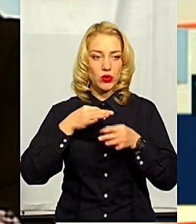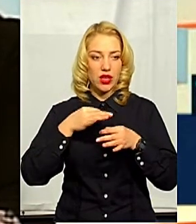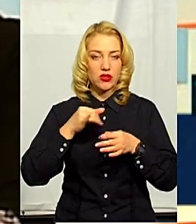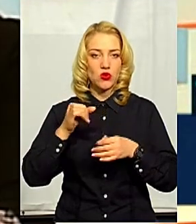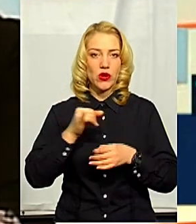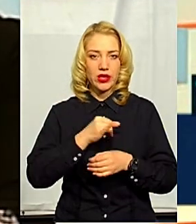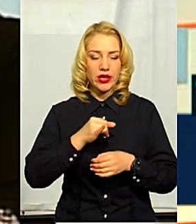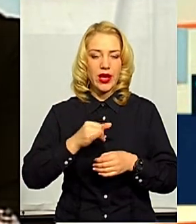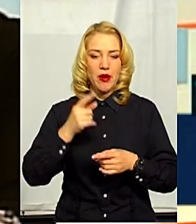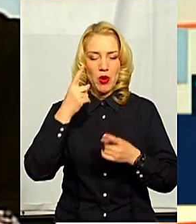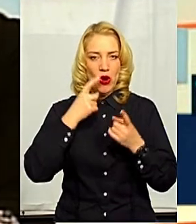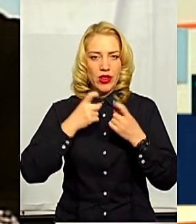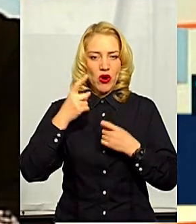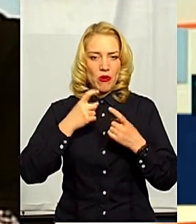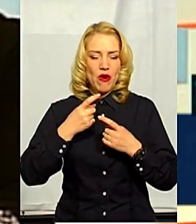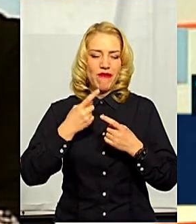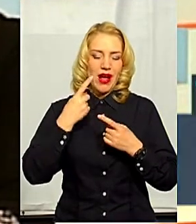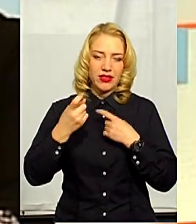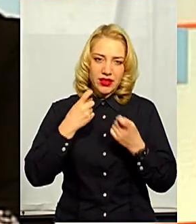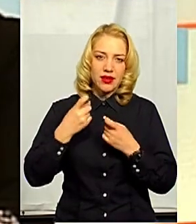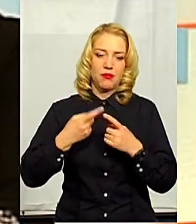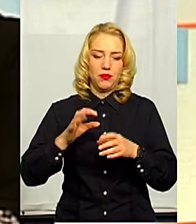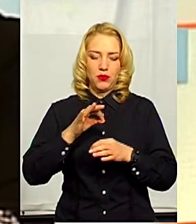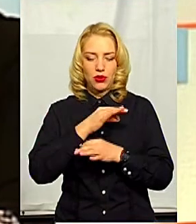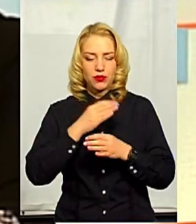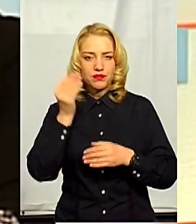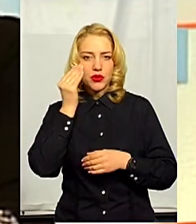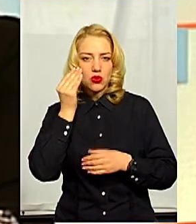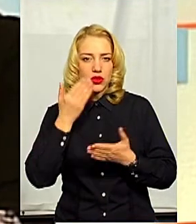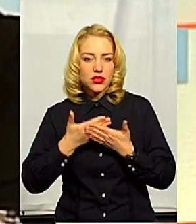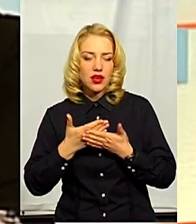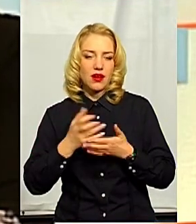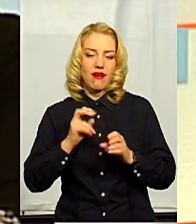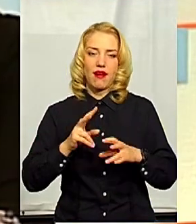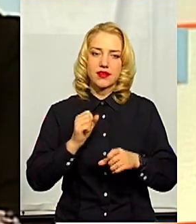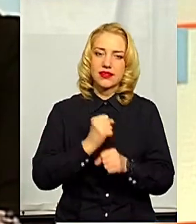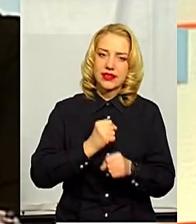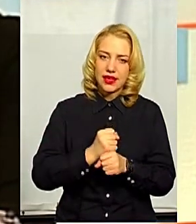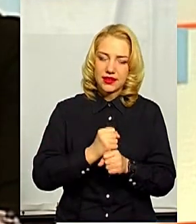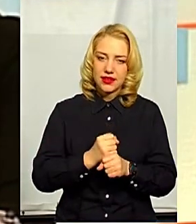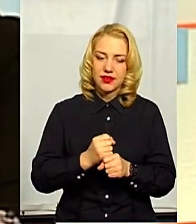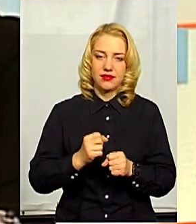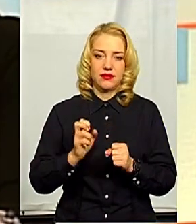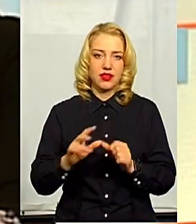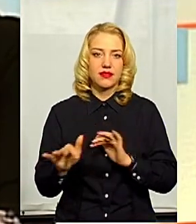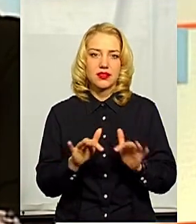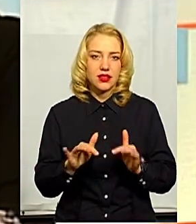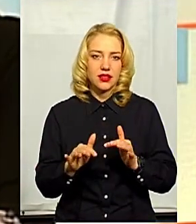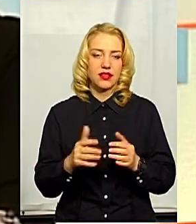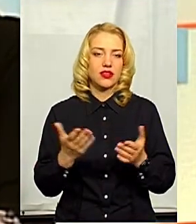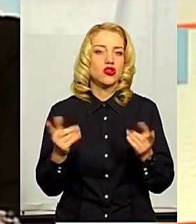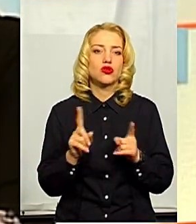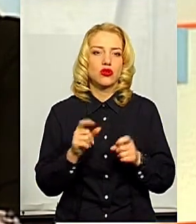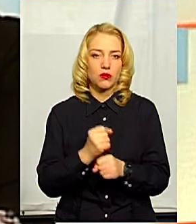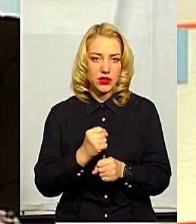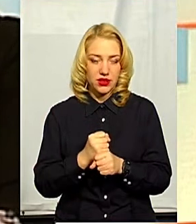і проінформувати про певні випадки або про підозри, як діяти, отримати певні такі алгоритми